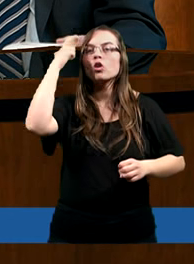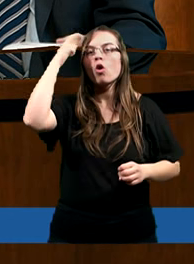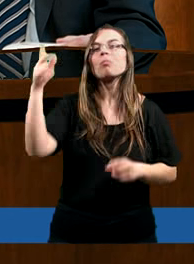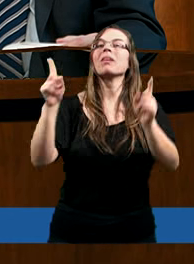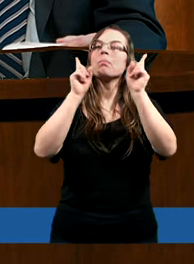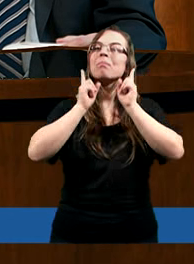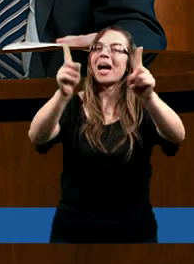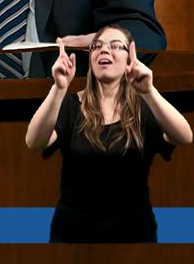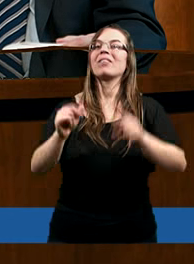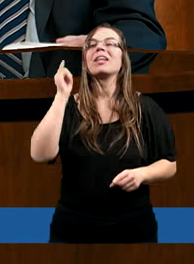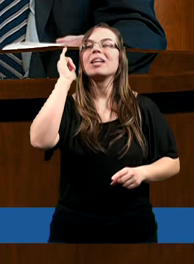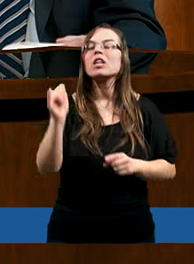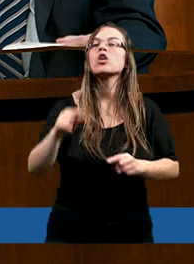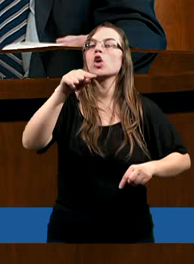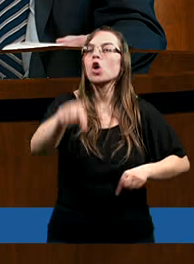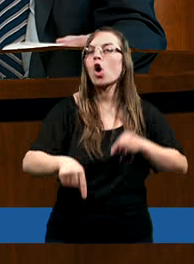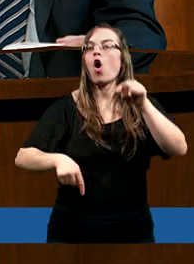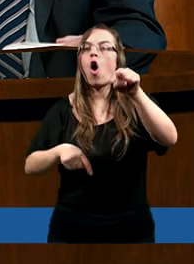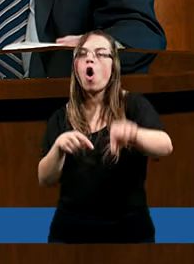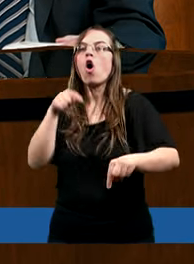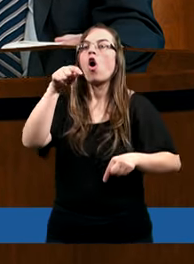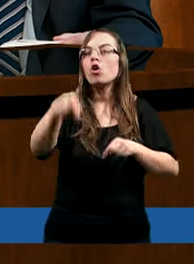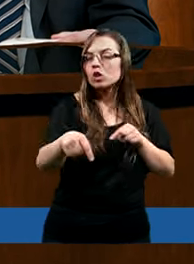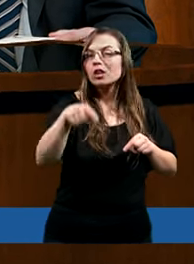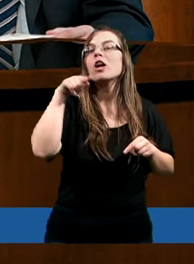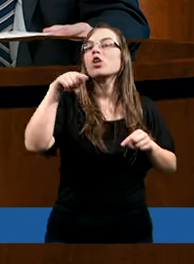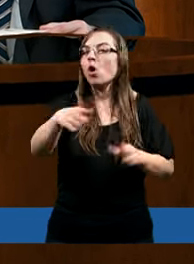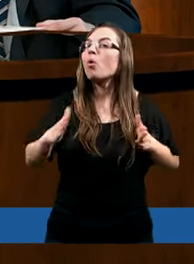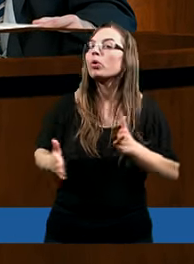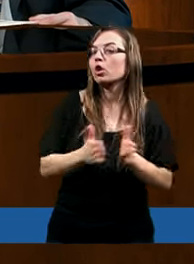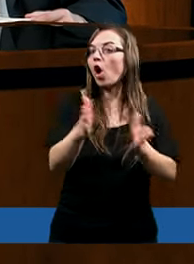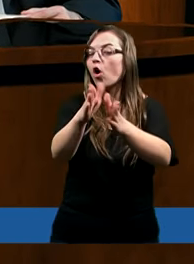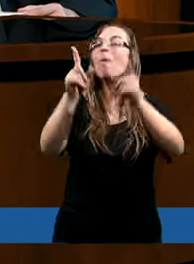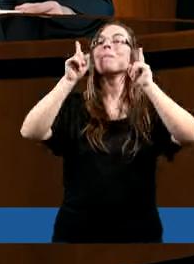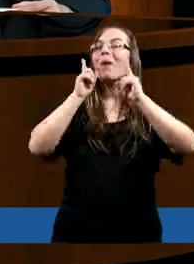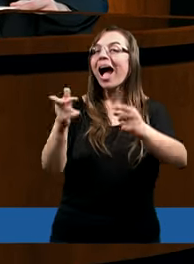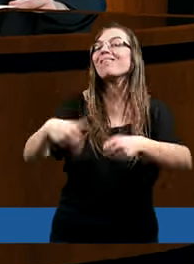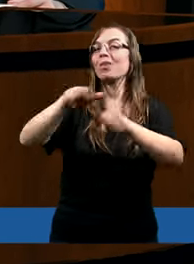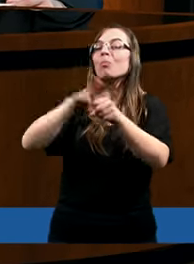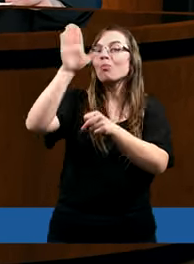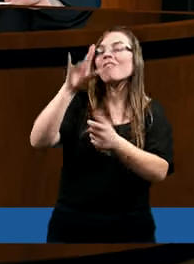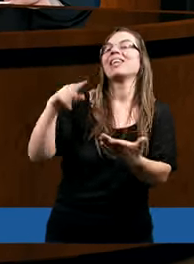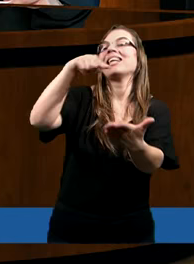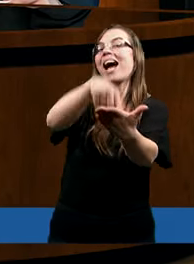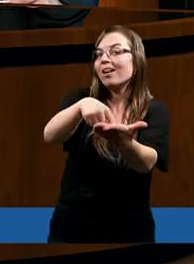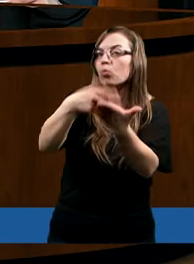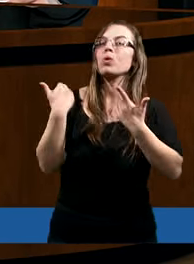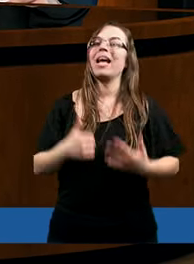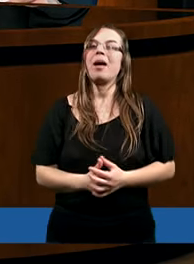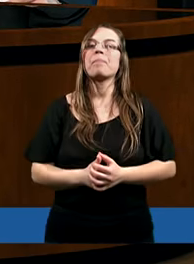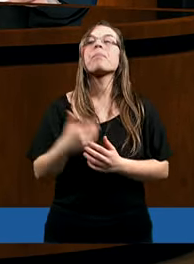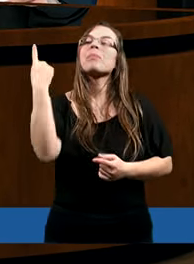prawdę i kroczyć tą drogą prawdy, którą Bóg wskazuje. Ja myślę, że